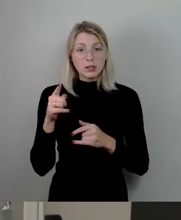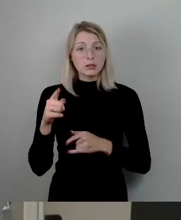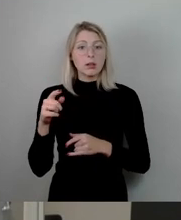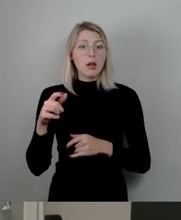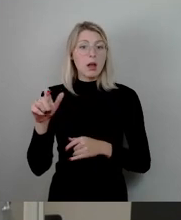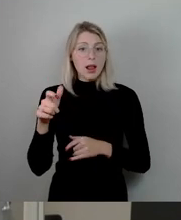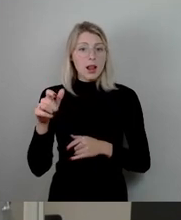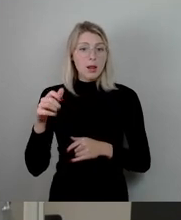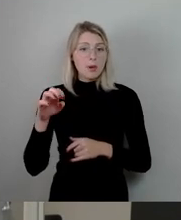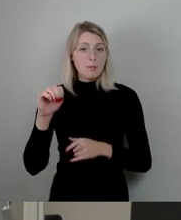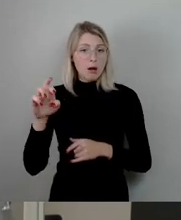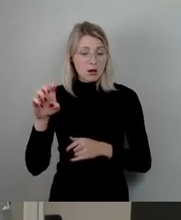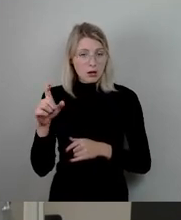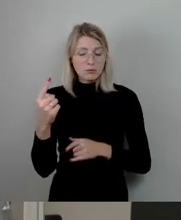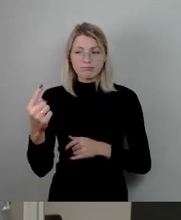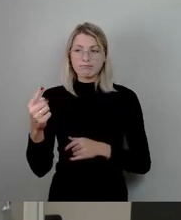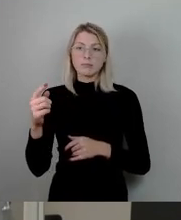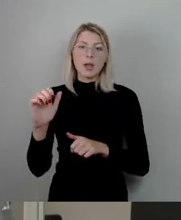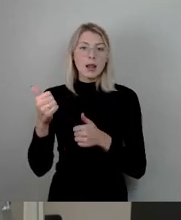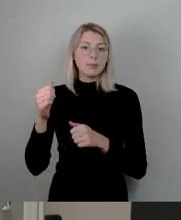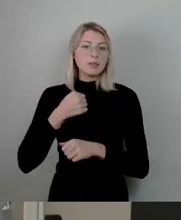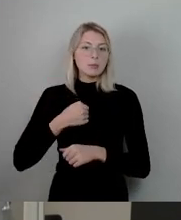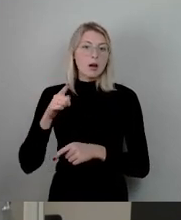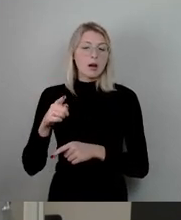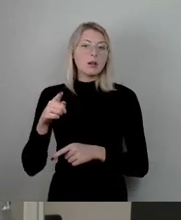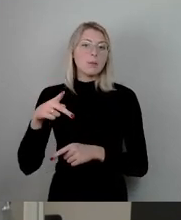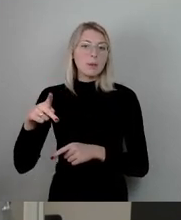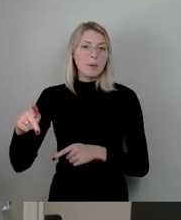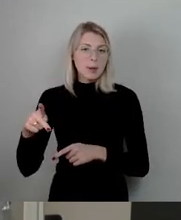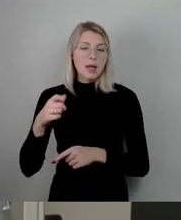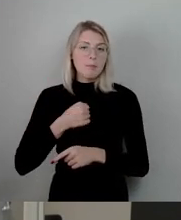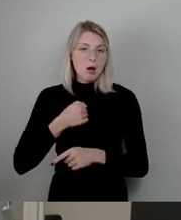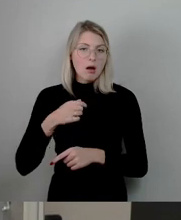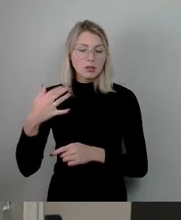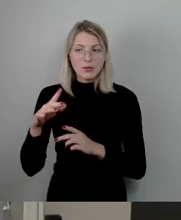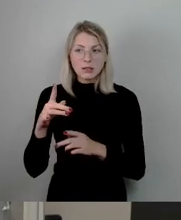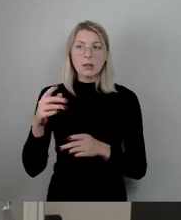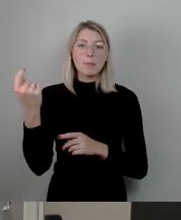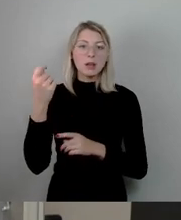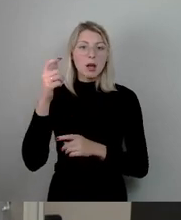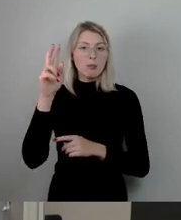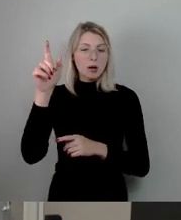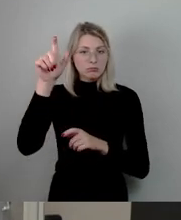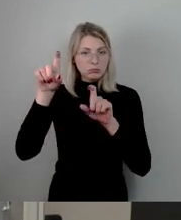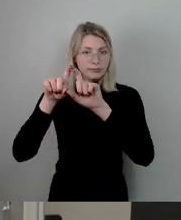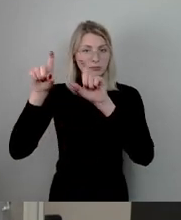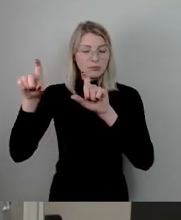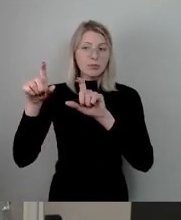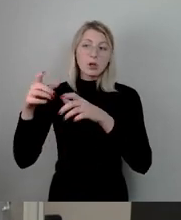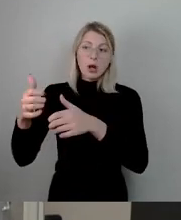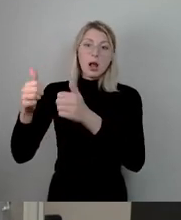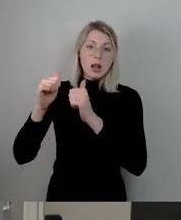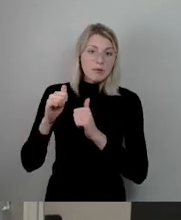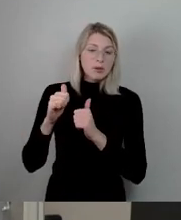ja dann, dass wir ein Bad, was also ein PPP-Modell hervorgegangen ist, mit dem Betreiber dann, der uns sozusagen auch noch mit übergeholfen worden ist dann, die